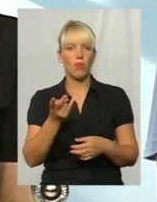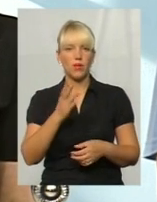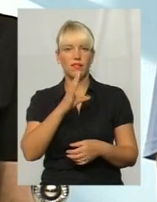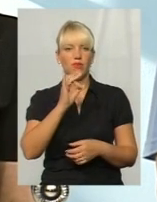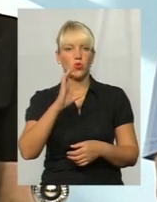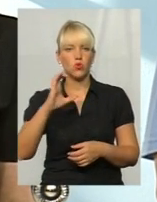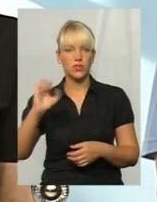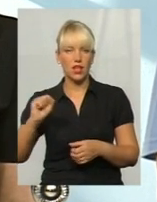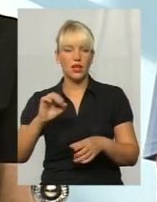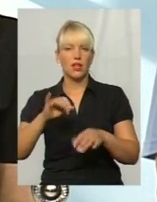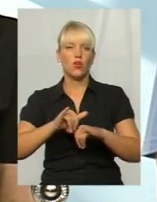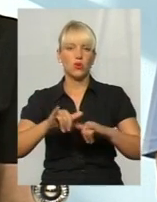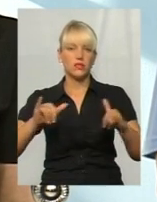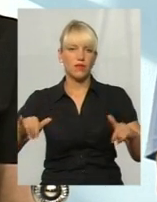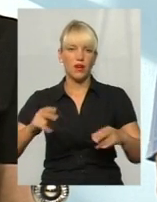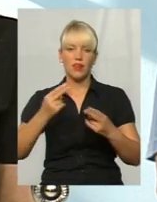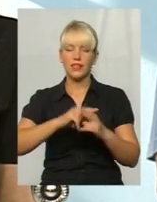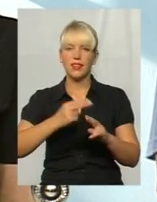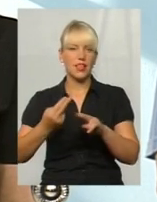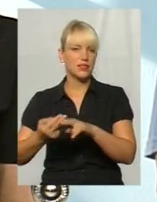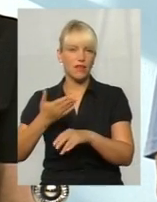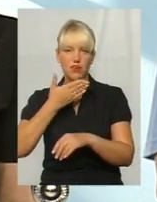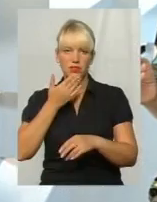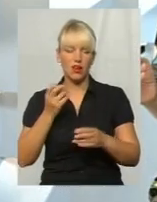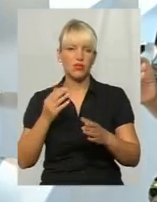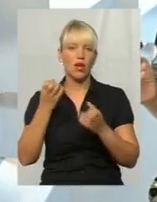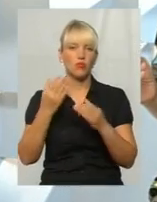заважають, навіть допомагають, скажімо так.